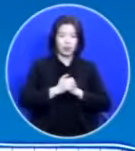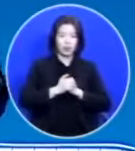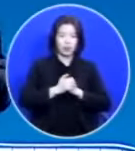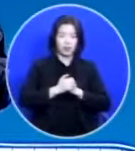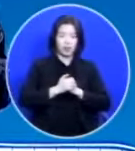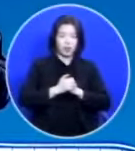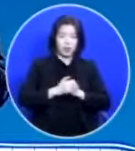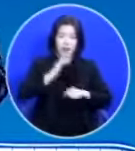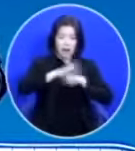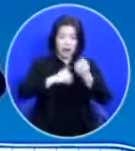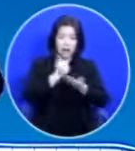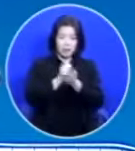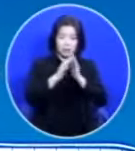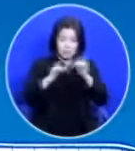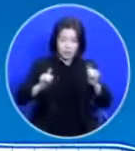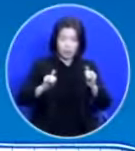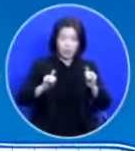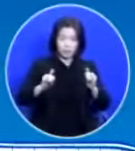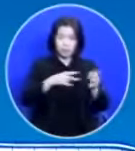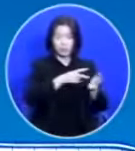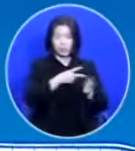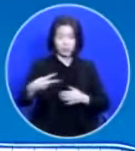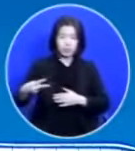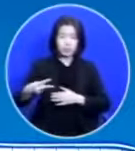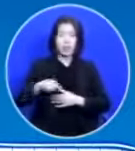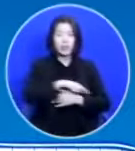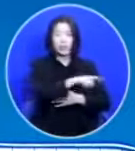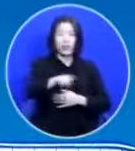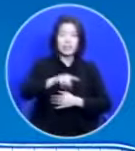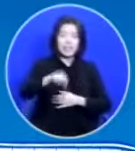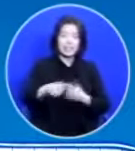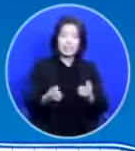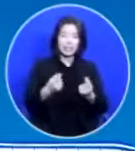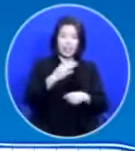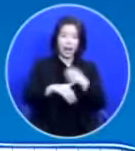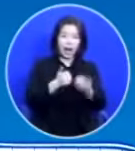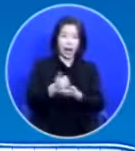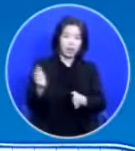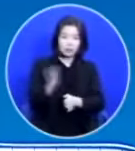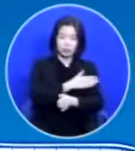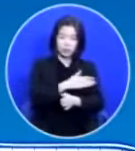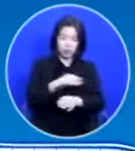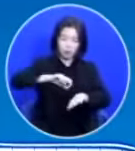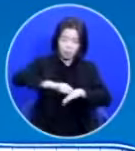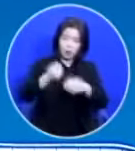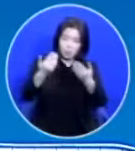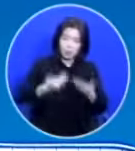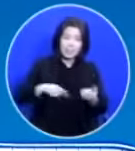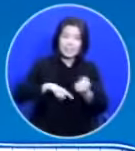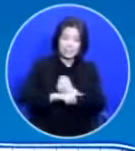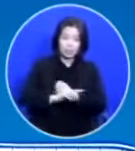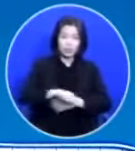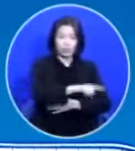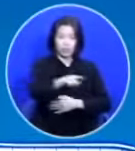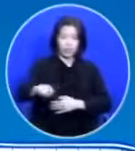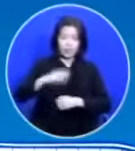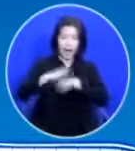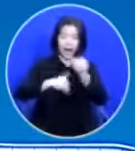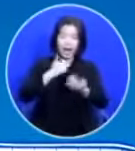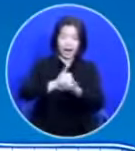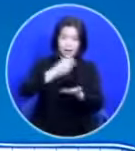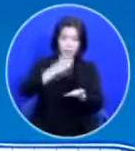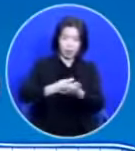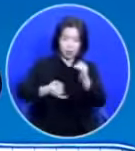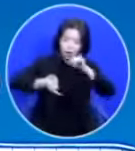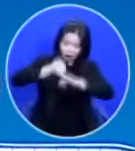선지자들이 너희들이 이렇게 하나님으로부터 징계를 당하는 것은 너희들이 하나님의 개명을 어겼기